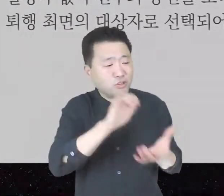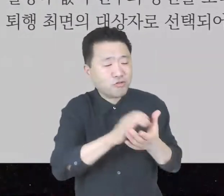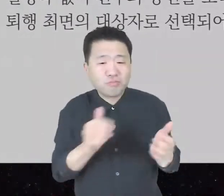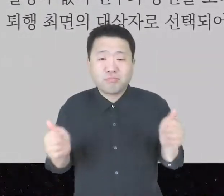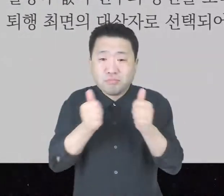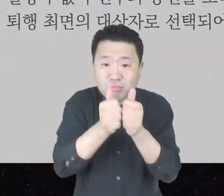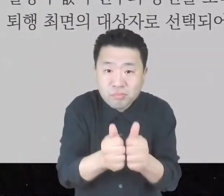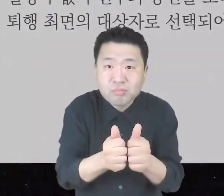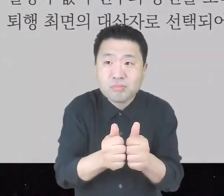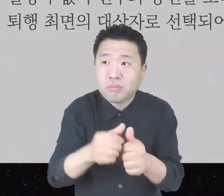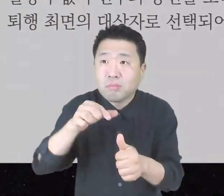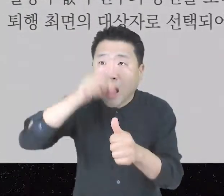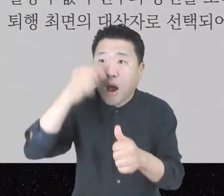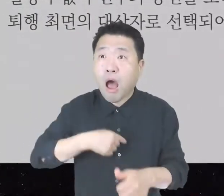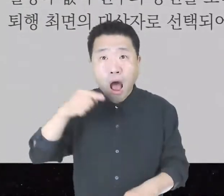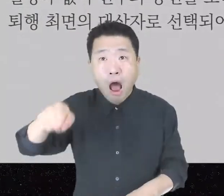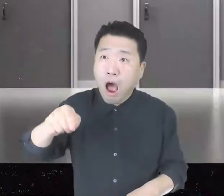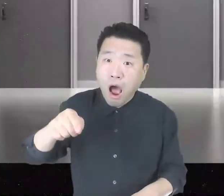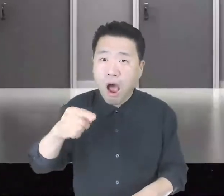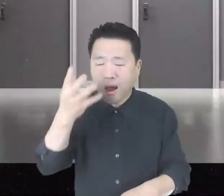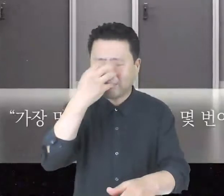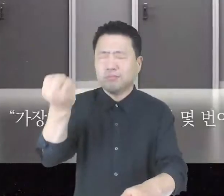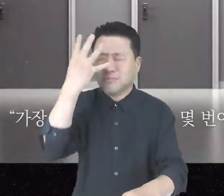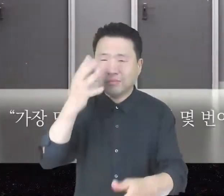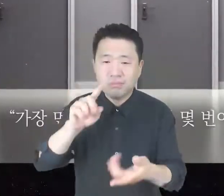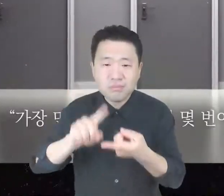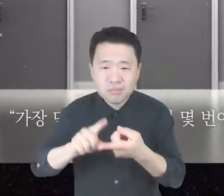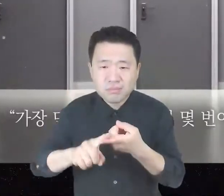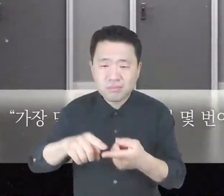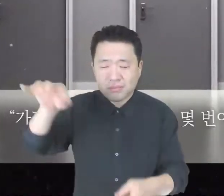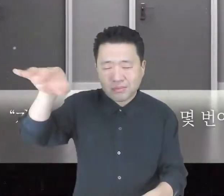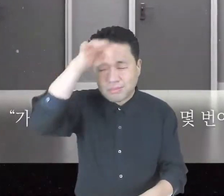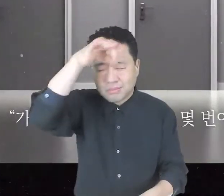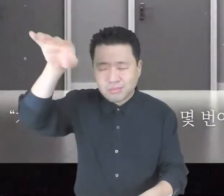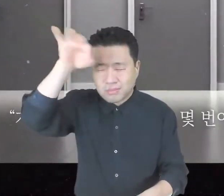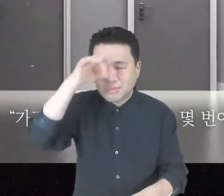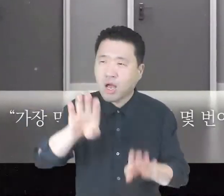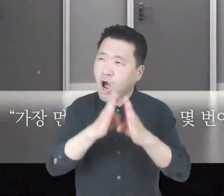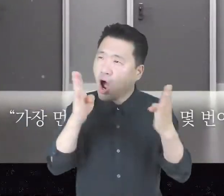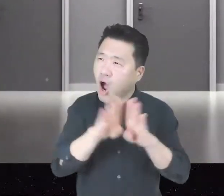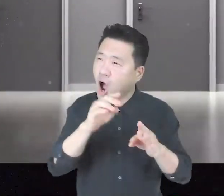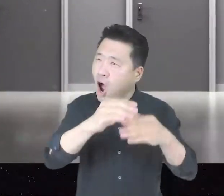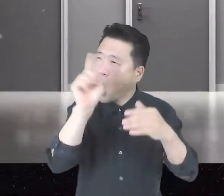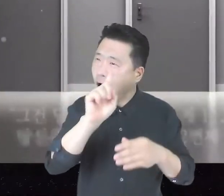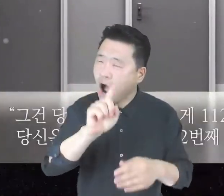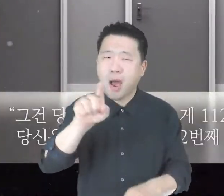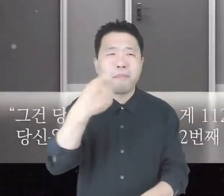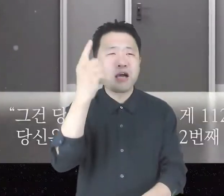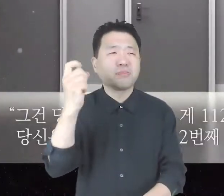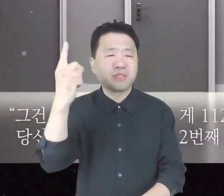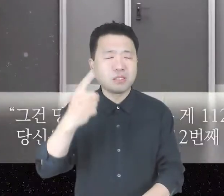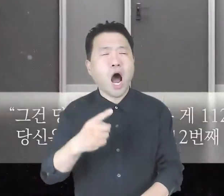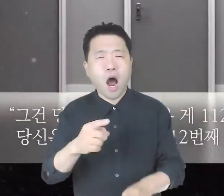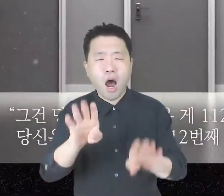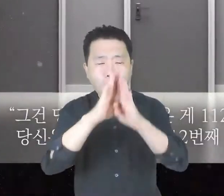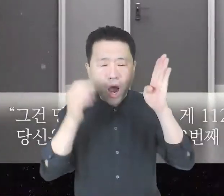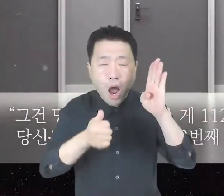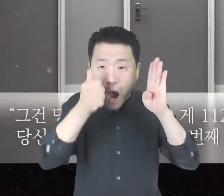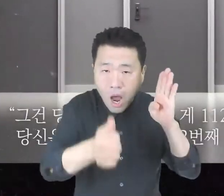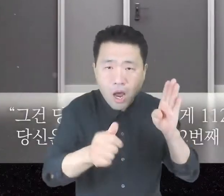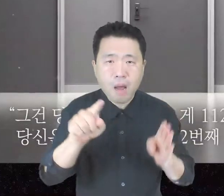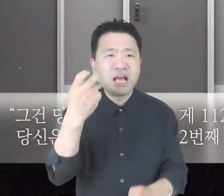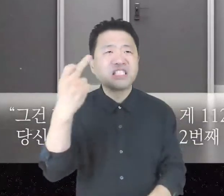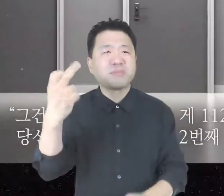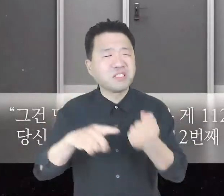퇴행 최면의 대상자로 선택되어 버렸다. 가장 먼저 보이는 문이 몇 번이죠? 111번이요. 당신이 방금 나온 게